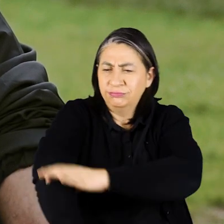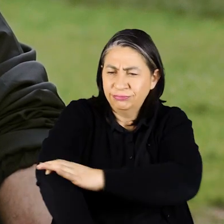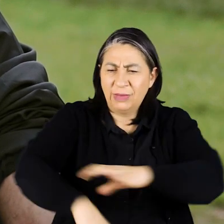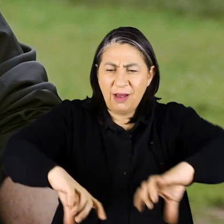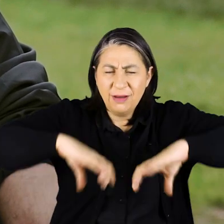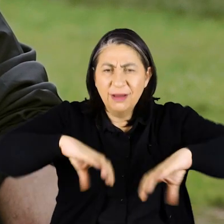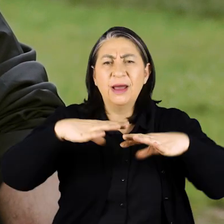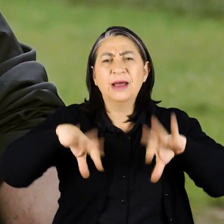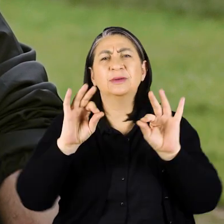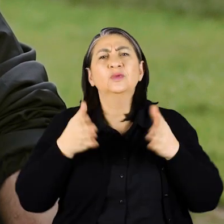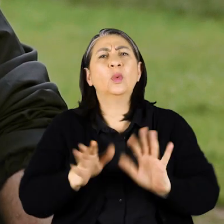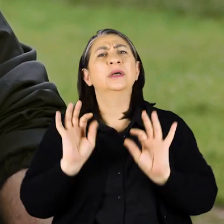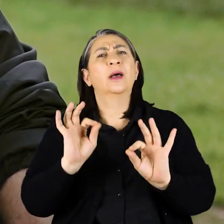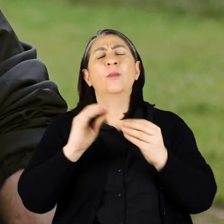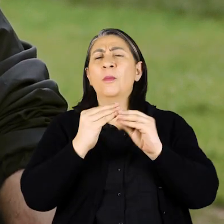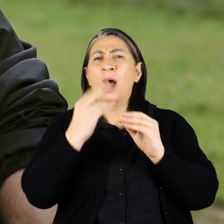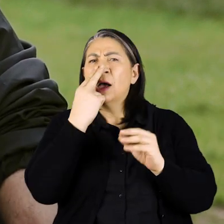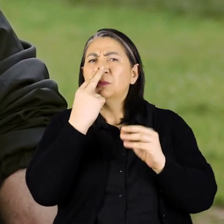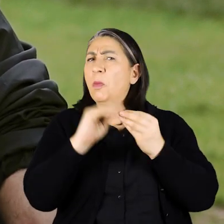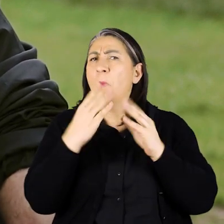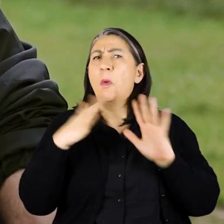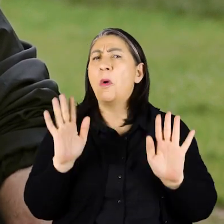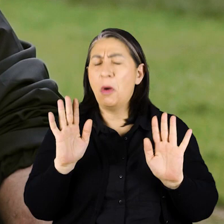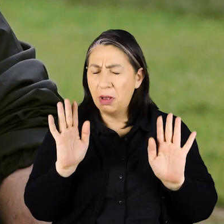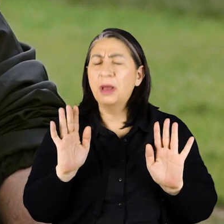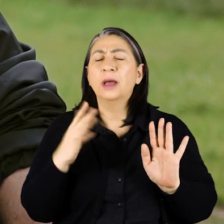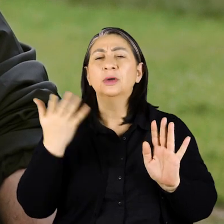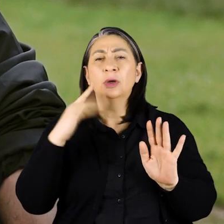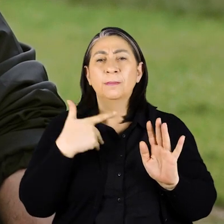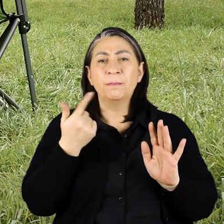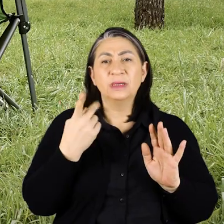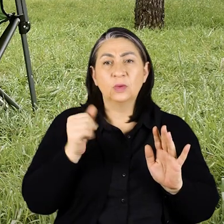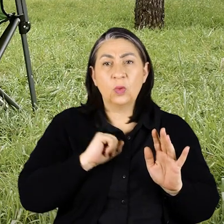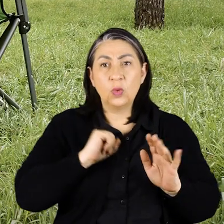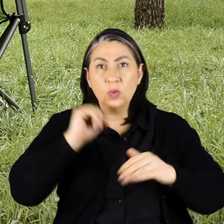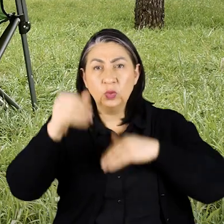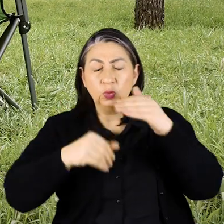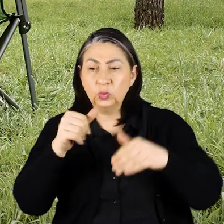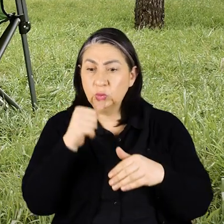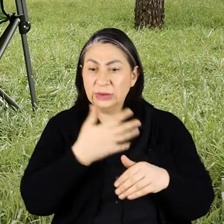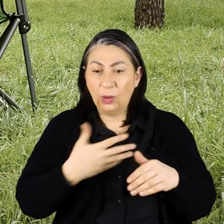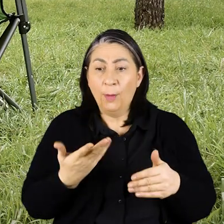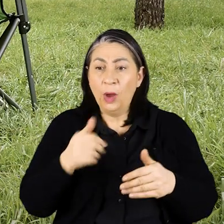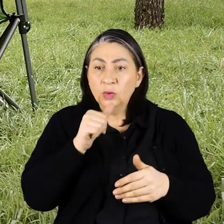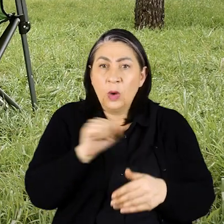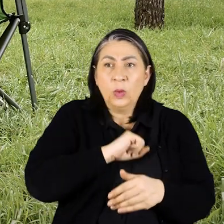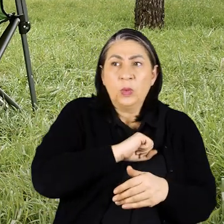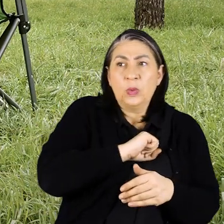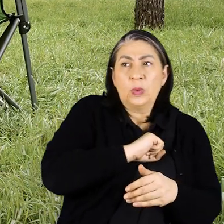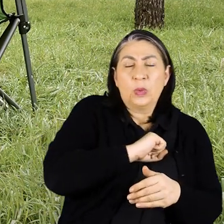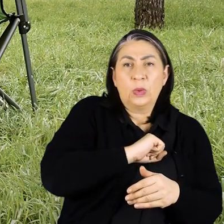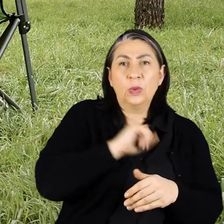vesaire bir şey olmadı doğuştan olduğu için Böyle devam etti sonra ben sudan çok korkuyordum Yani yüzü Suyu seviyordum ama sudan çok korkuyordum